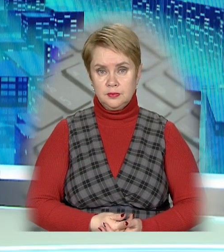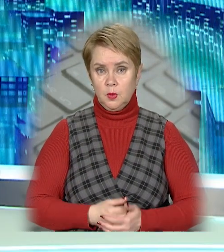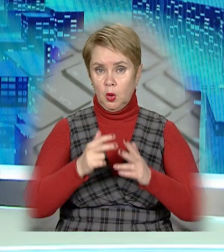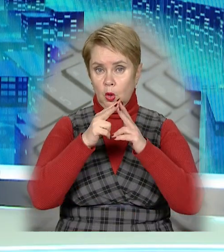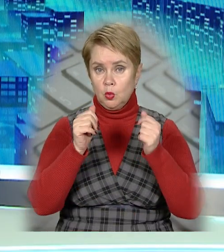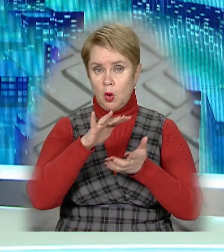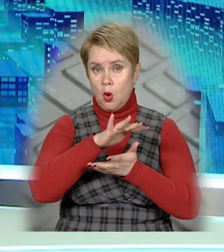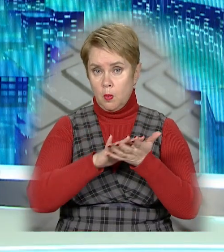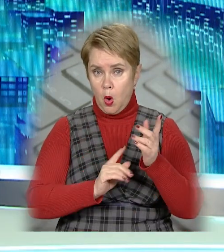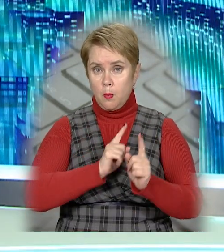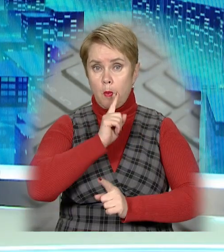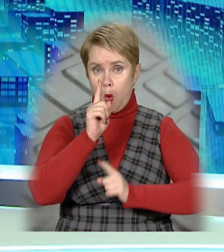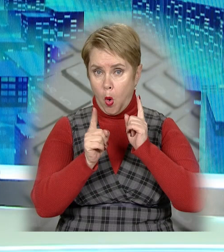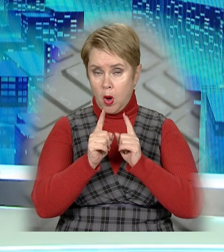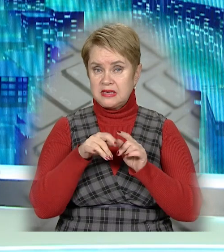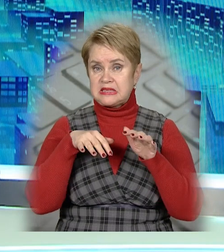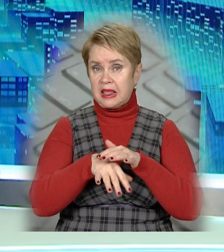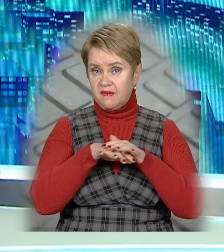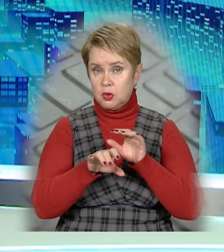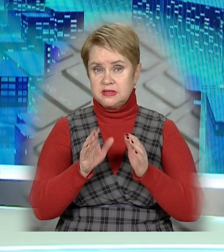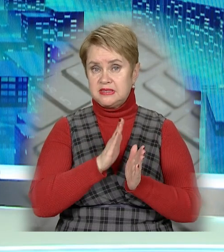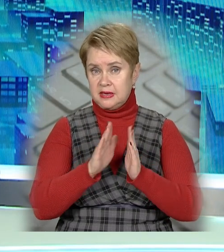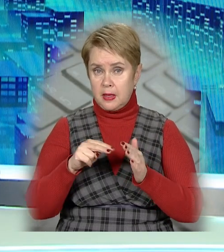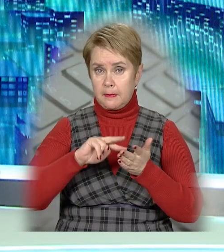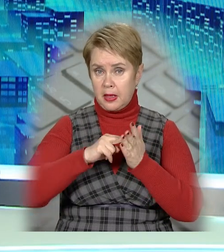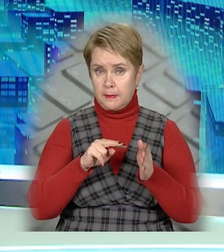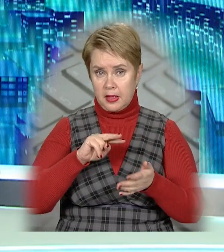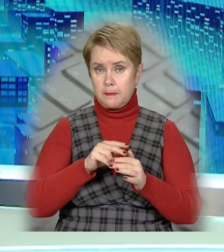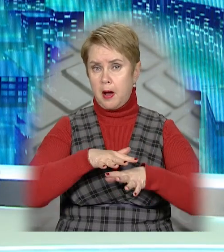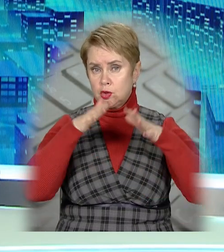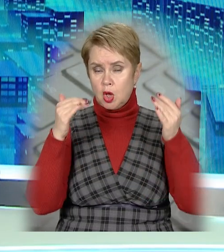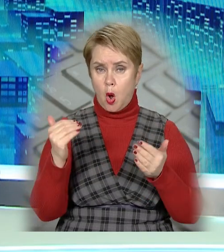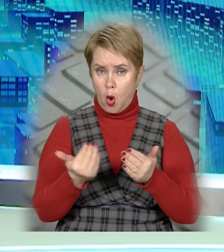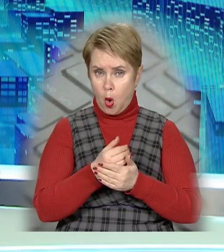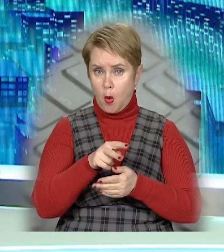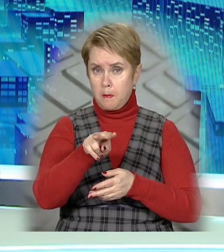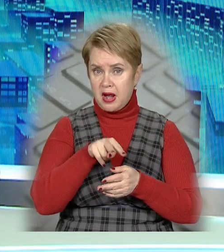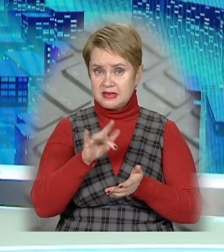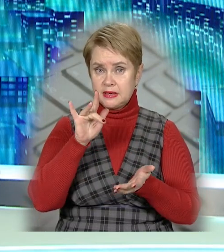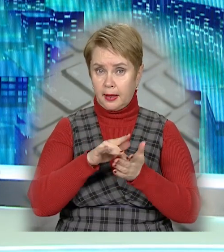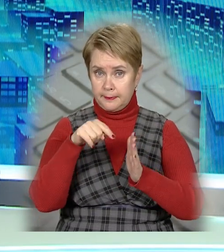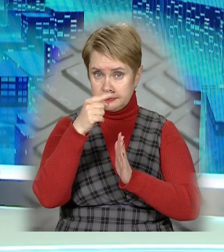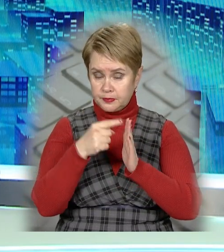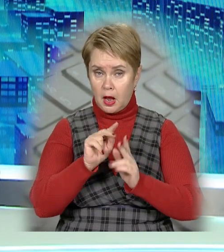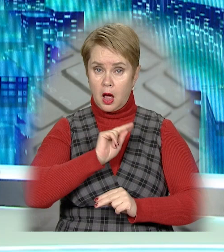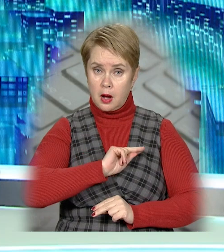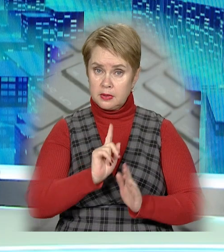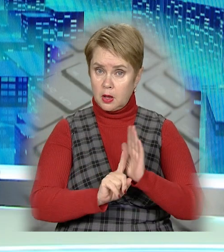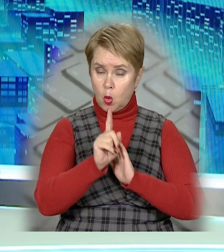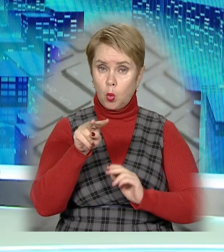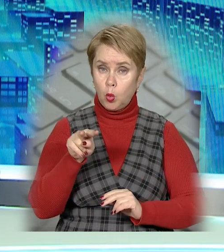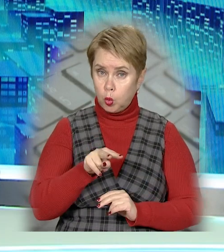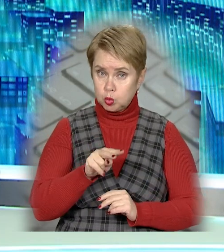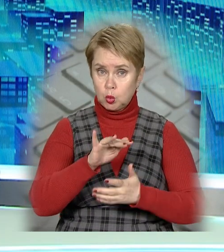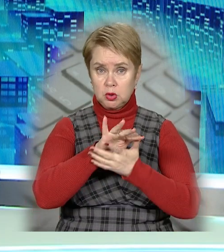У Дніпрі продовжують модернізувати зливову систему. Цьогоріч планують зробити масштабне оновлення мереж у середмісті. Роботи розпочнуться